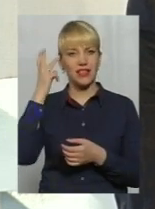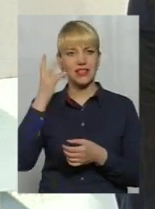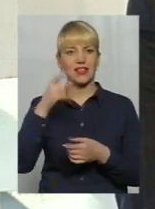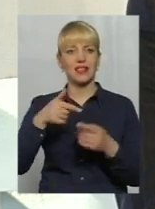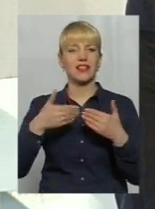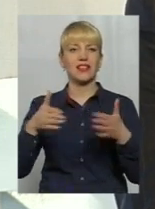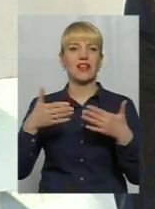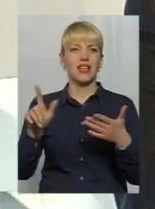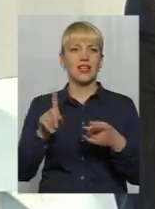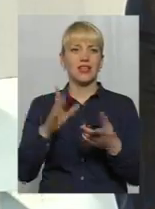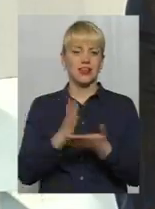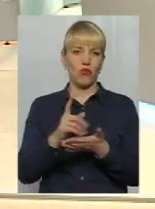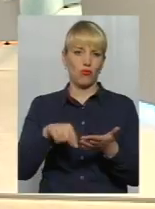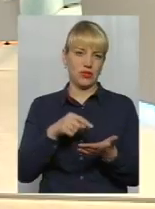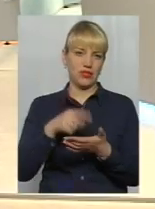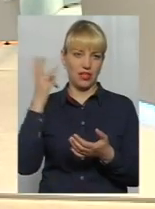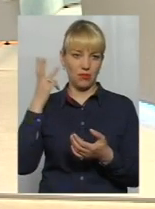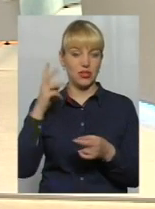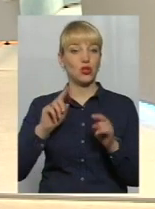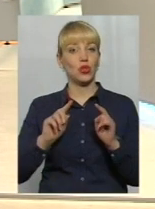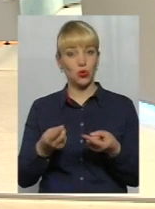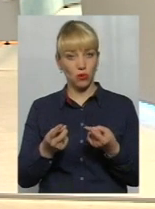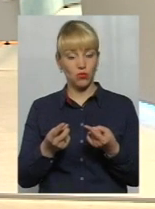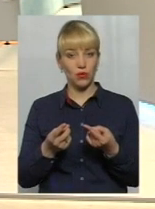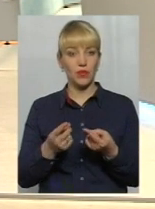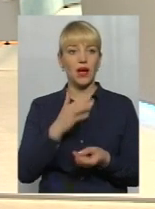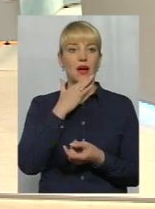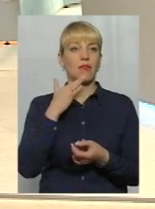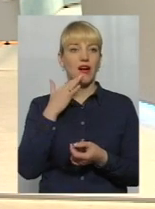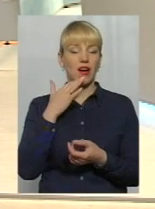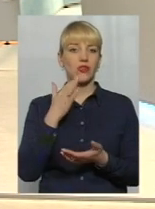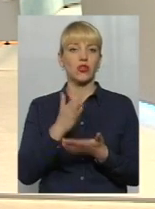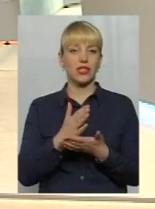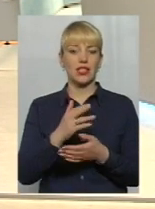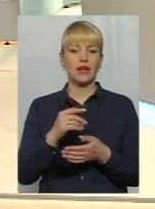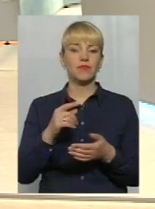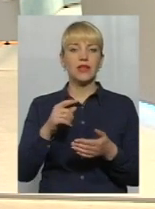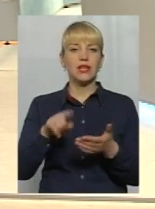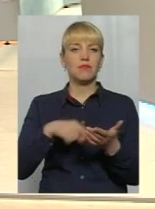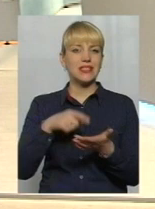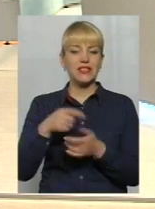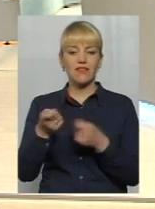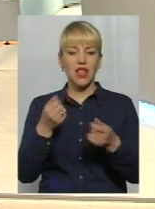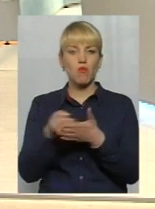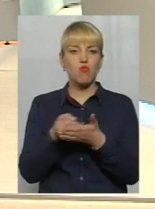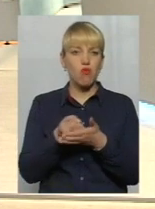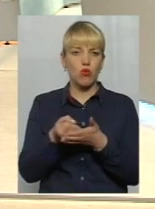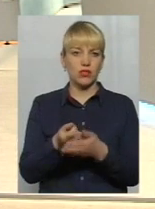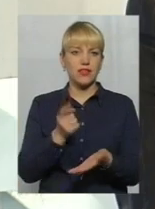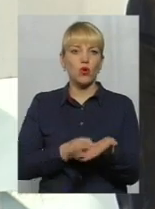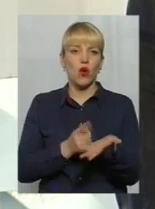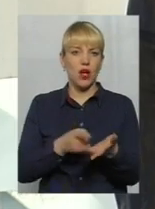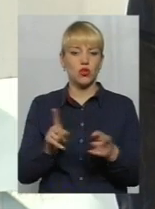двері, які сьогодні стоять в місті Хмельницькому. І тому дуже багато муніципалітету приходиться боротися, доказувати, що місто